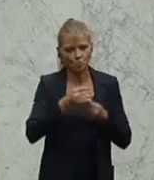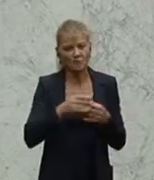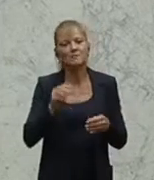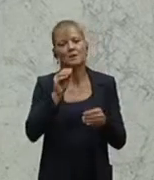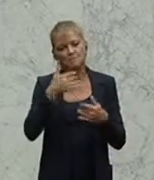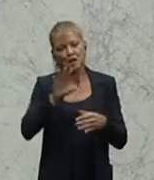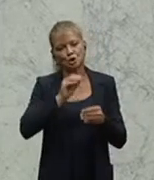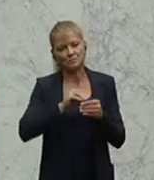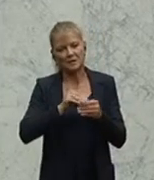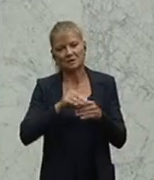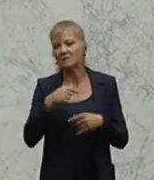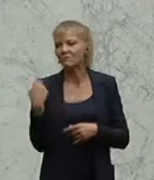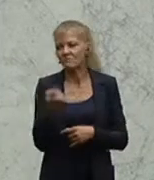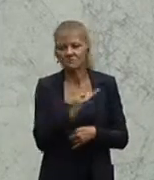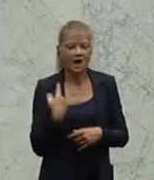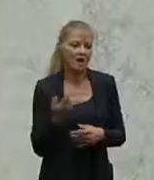Danke.